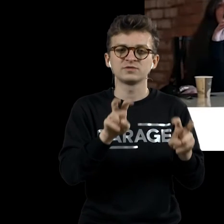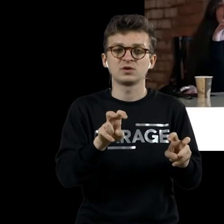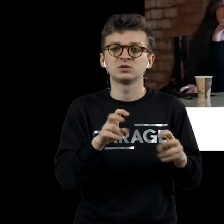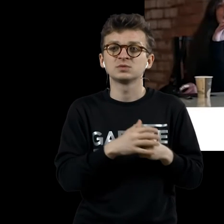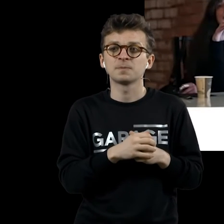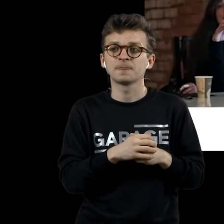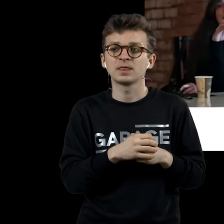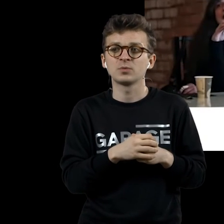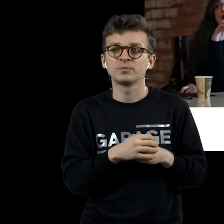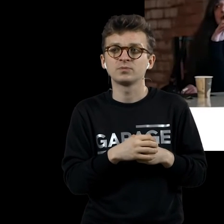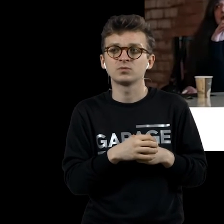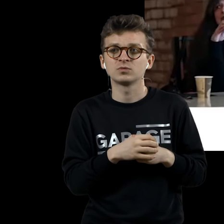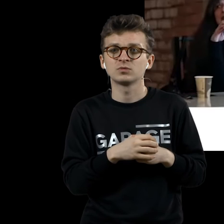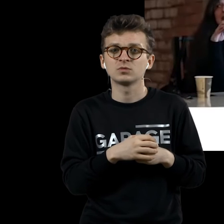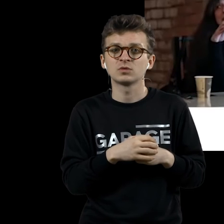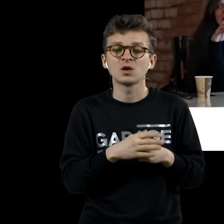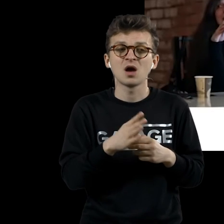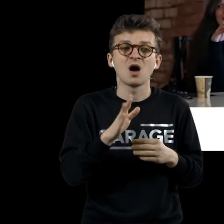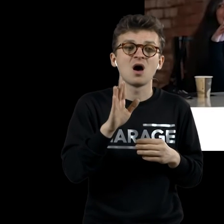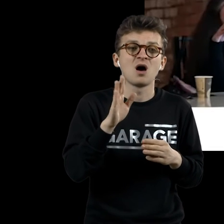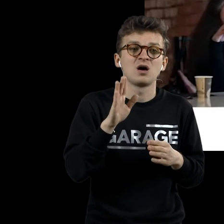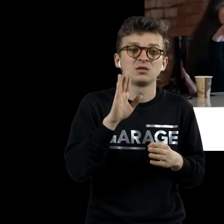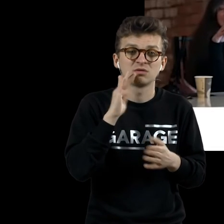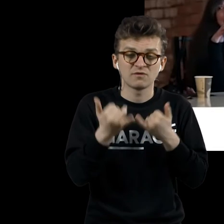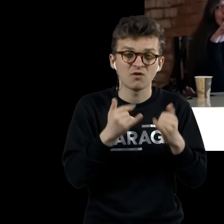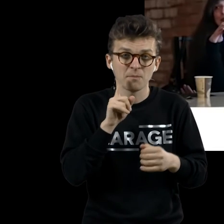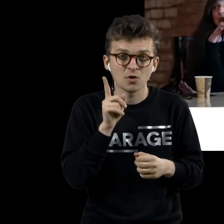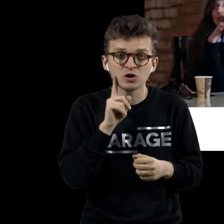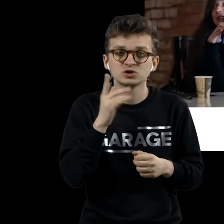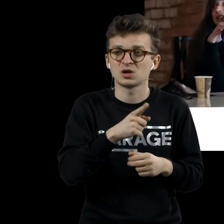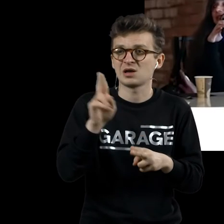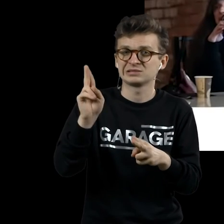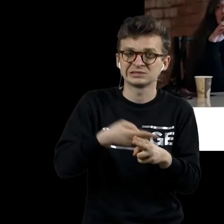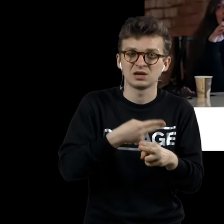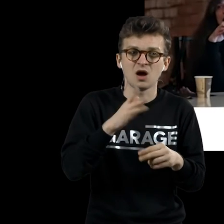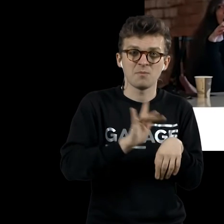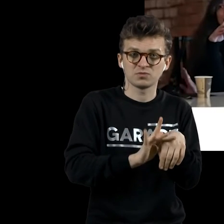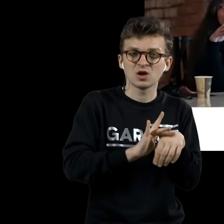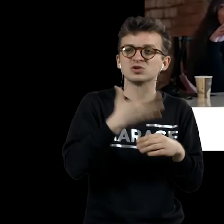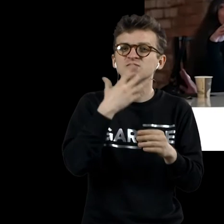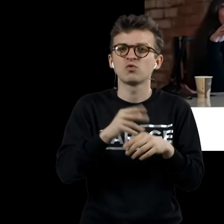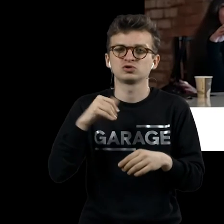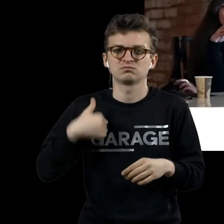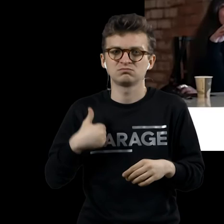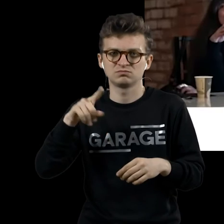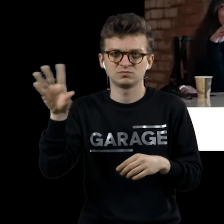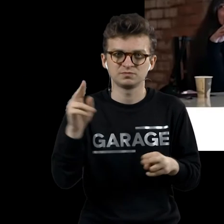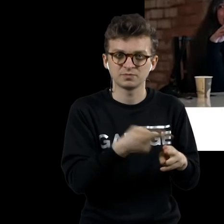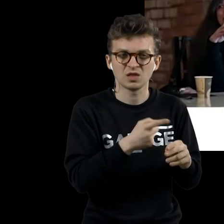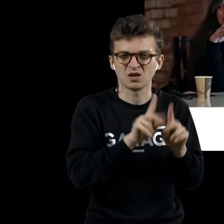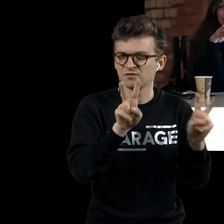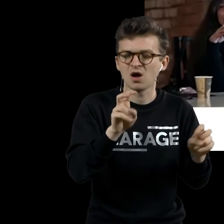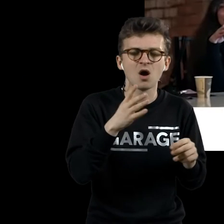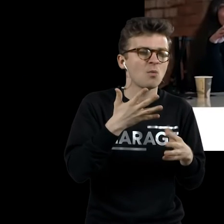подвергнутое обнажению своими же холостяками». Легче не будет, более удобоваримого